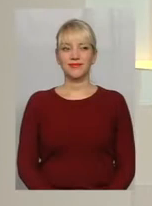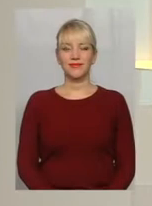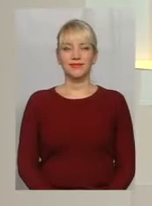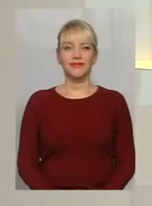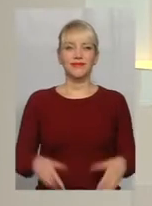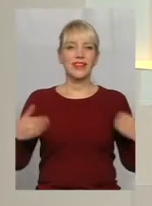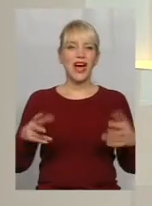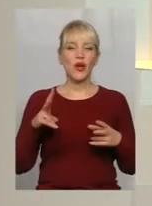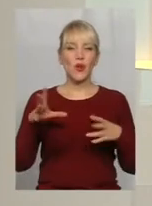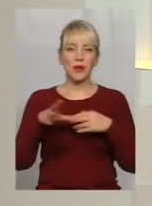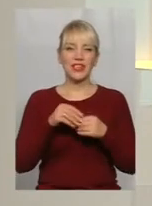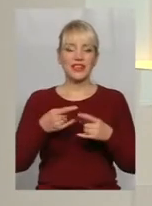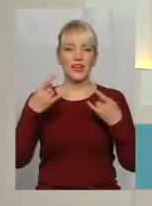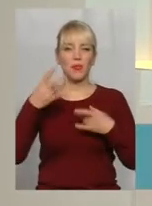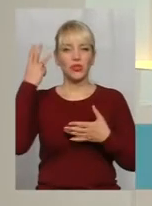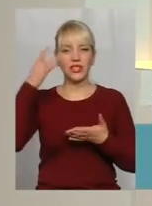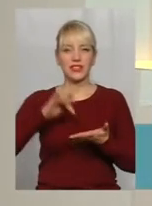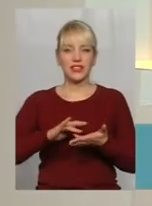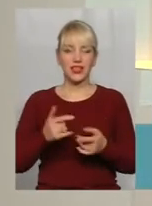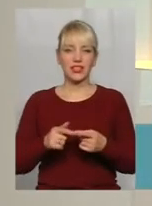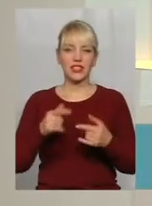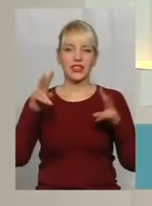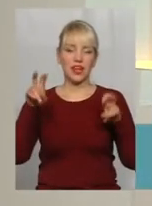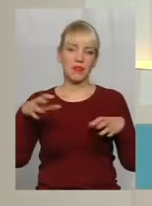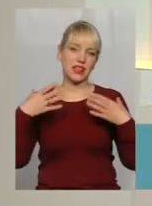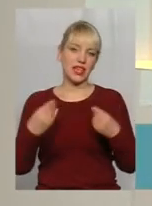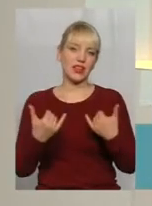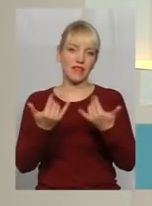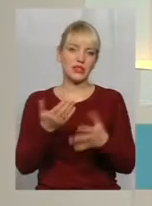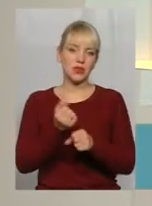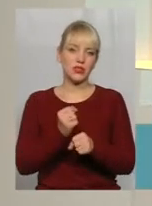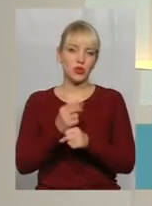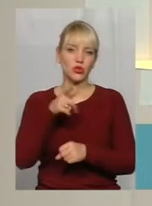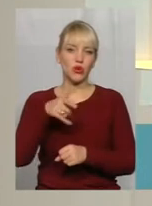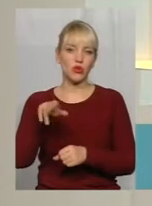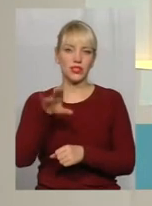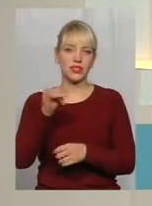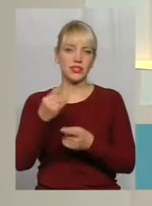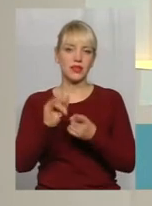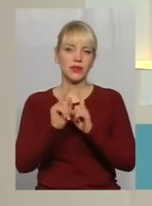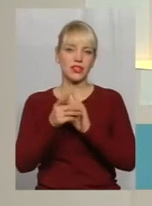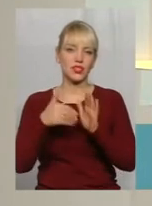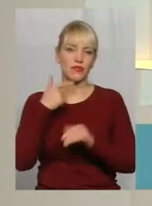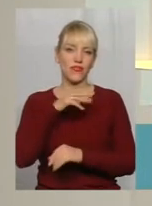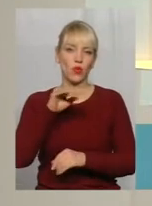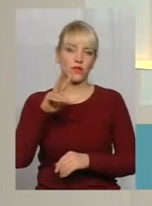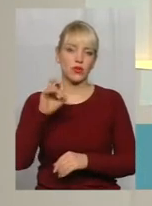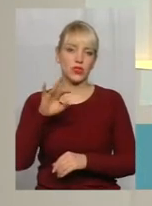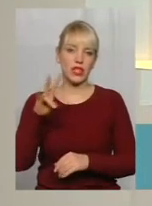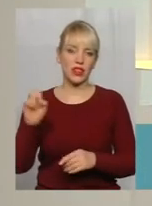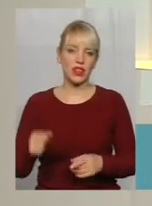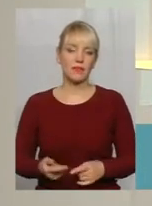Вітаю всім, хто прийнався до телеканалу Поділля Центр. В ефирі тема дня. Для вас працює Володимир Гординський та Оксана Фіновська перекладає мову жестів.